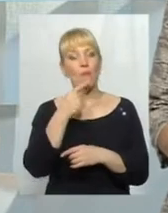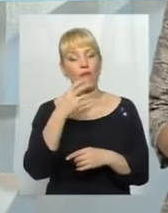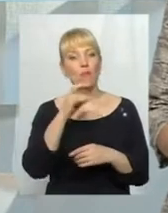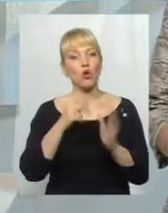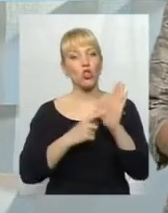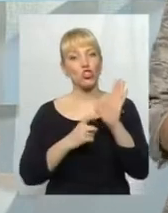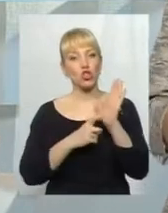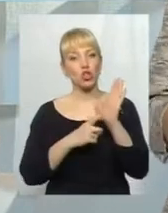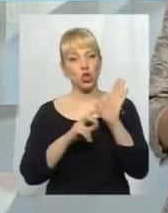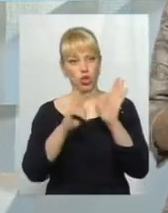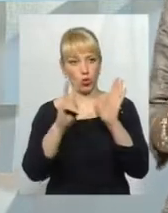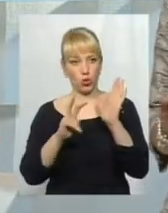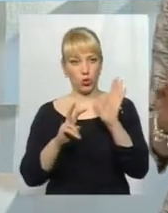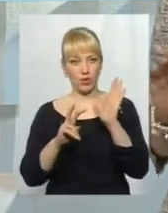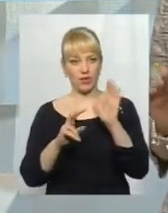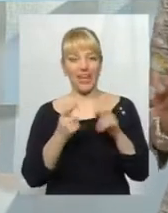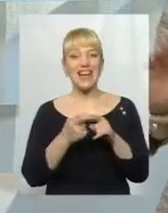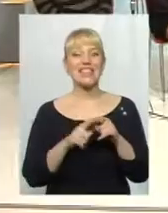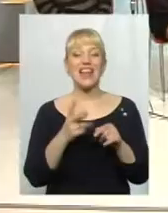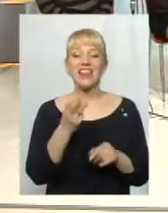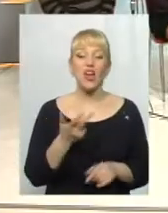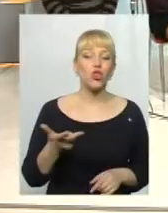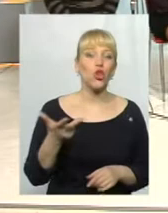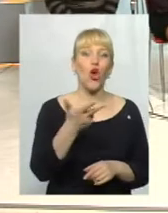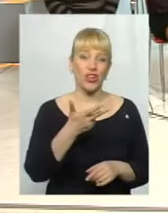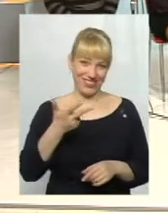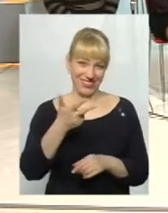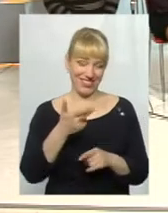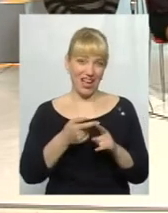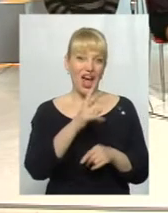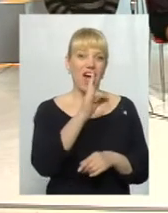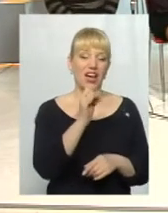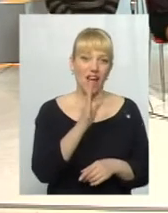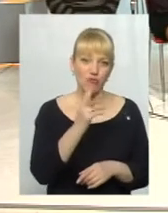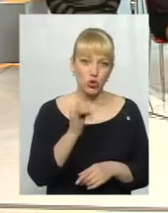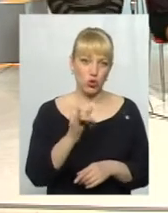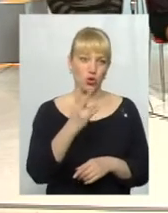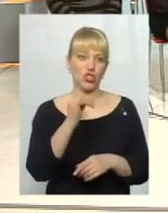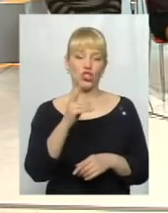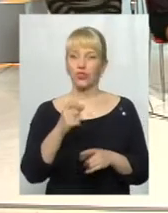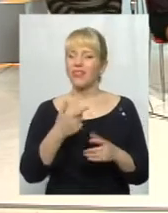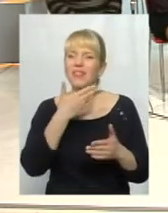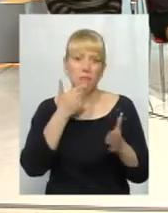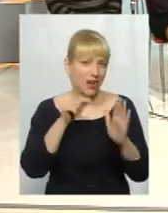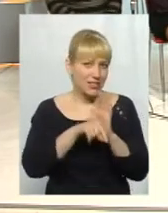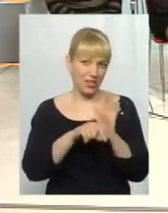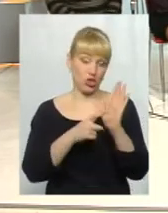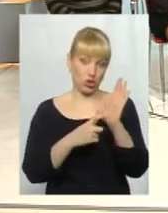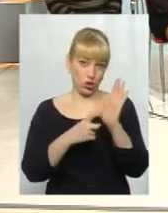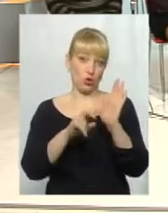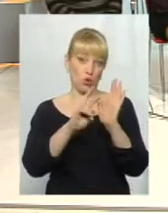доларів. Це на три їх. Це кравцю, де я чуку і нічого. Немає значення. 600 доларів